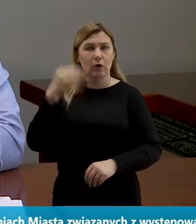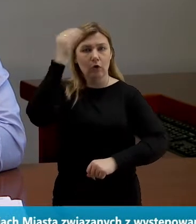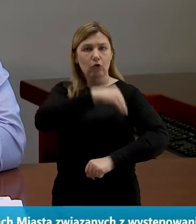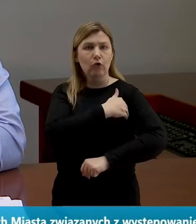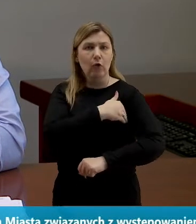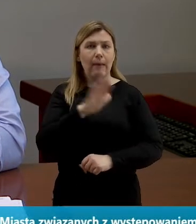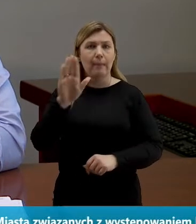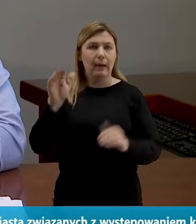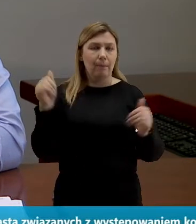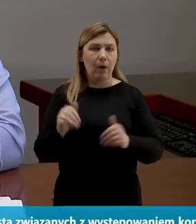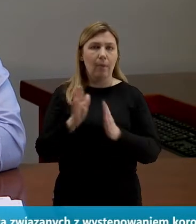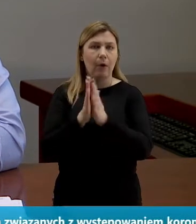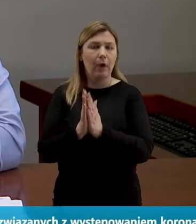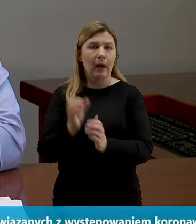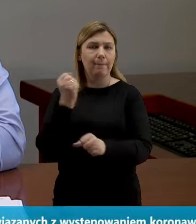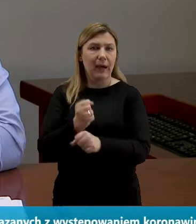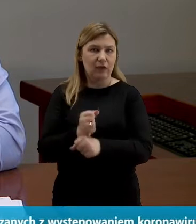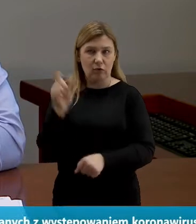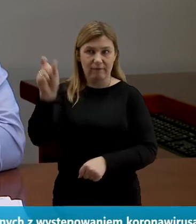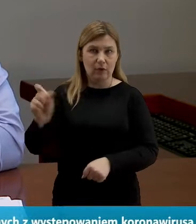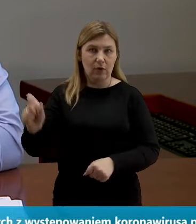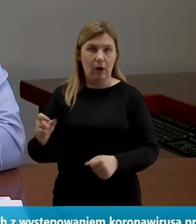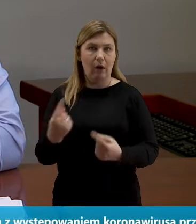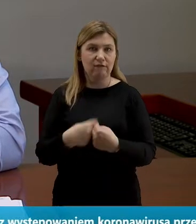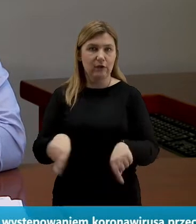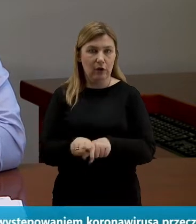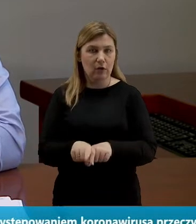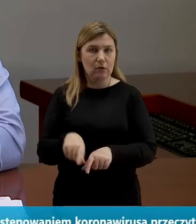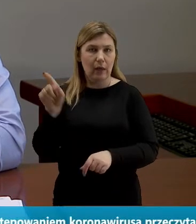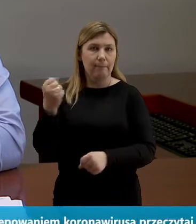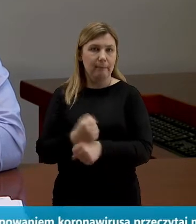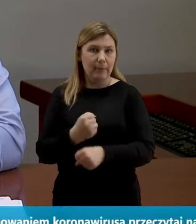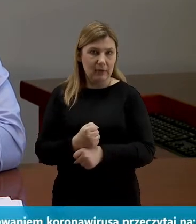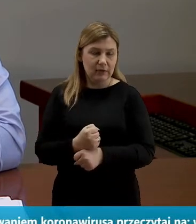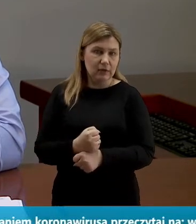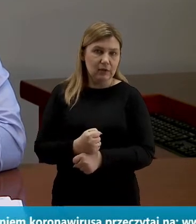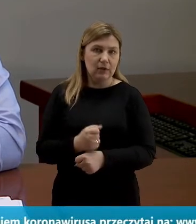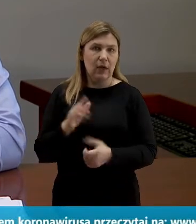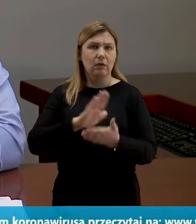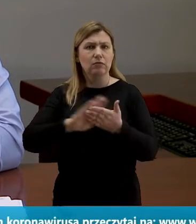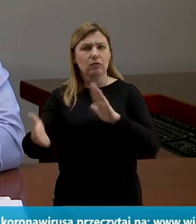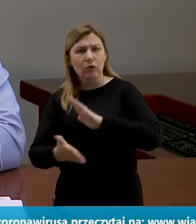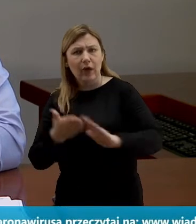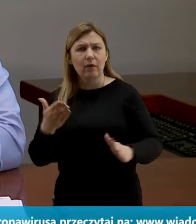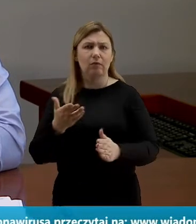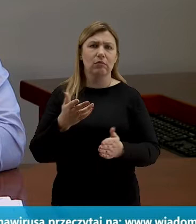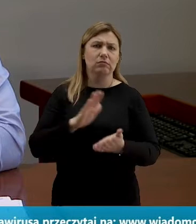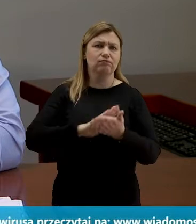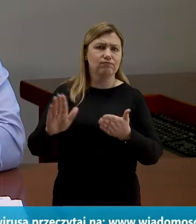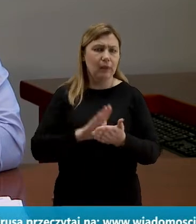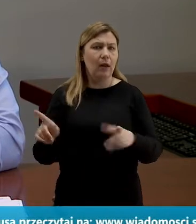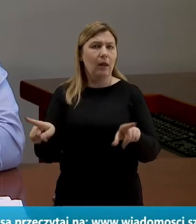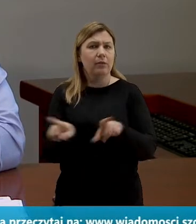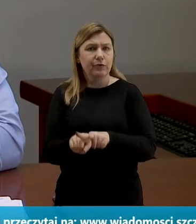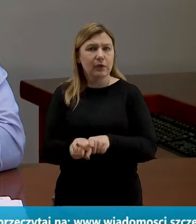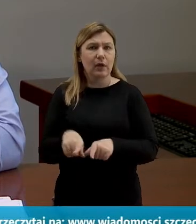możliwość poproszenia pracowników o wykonywanie konkretnych prac dezynfekcyjnych czy związanych ze sprzątaniem, a